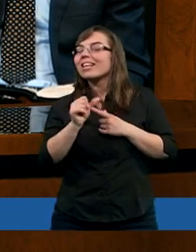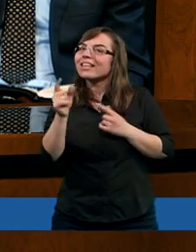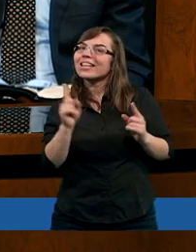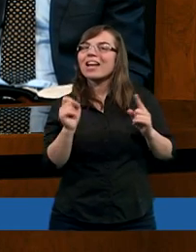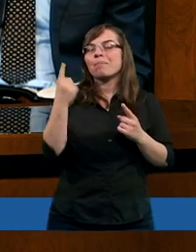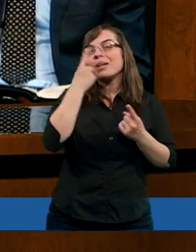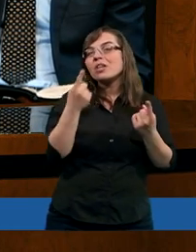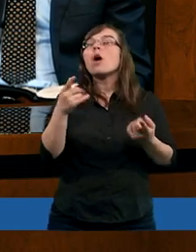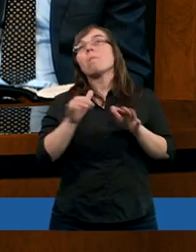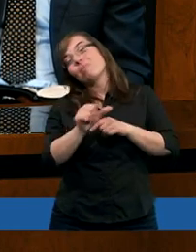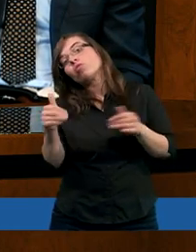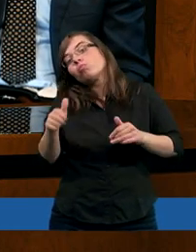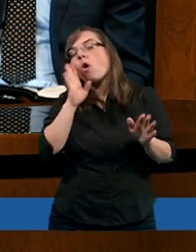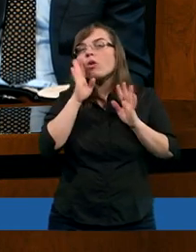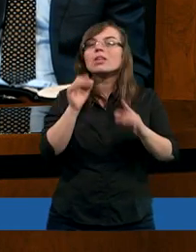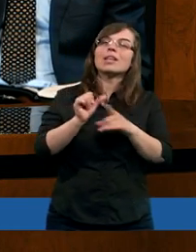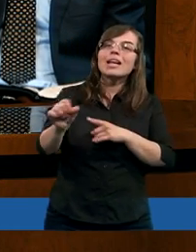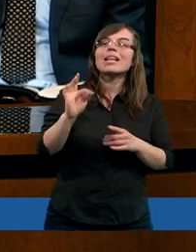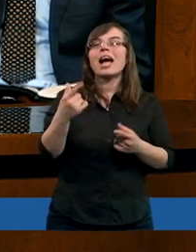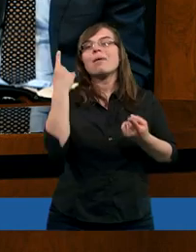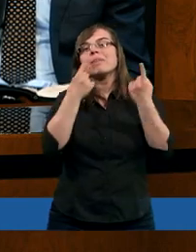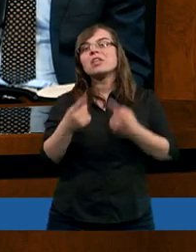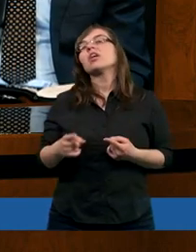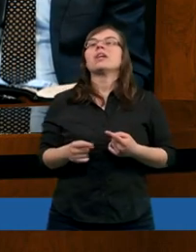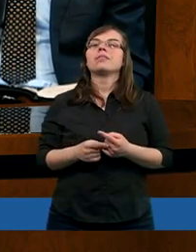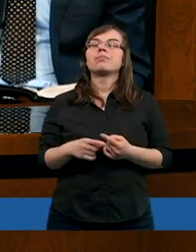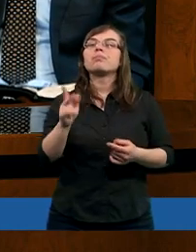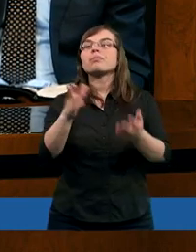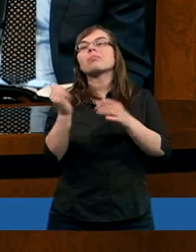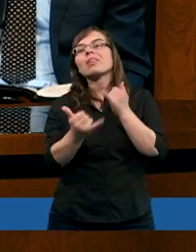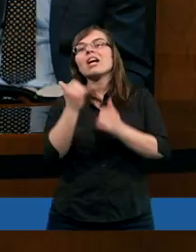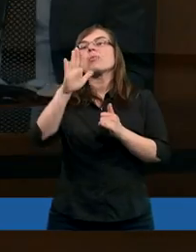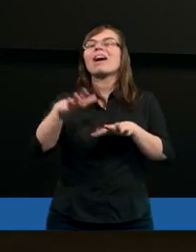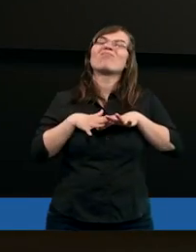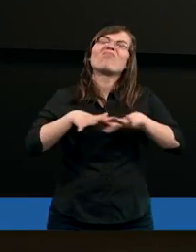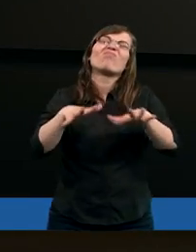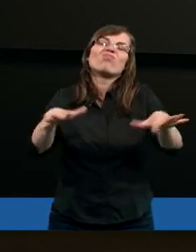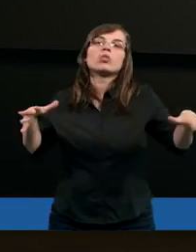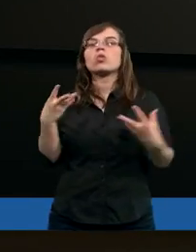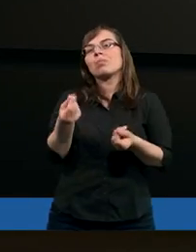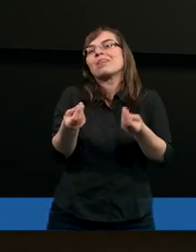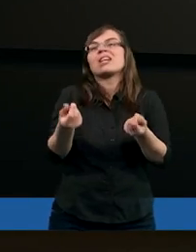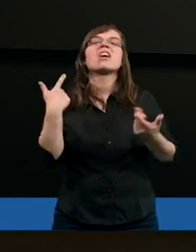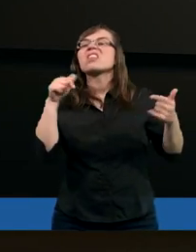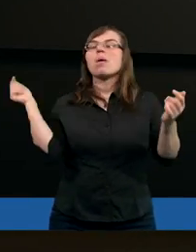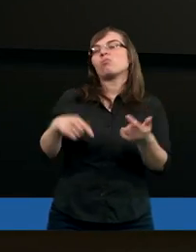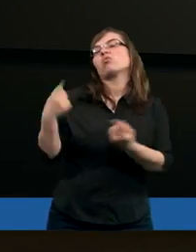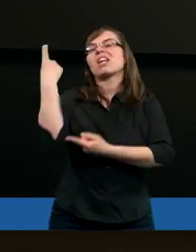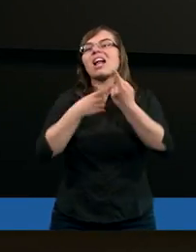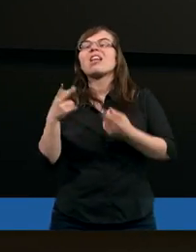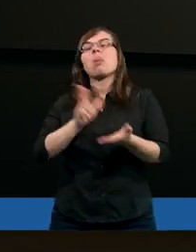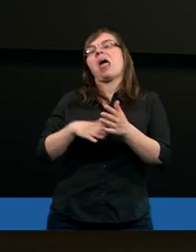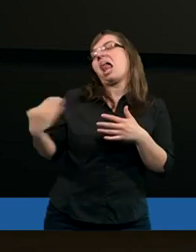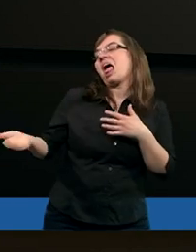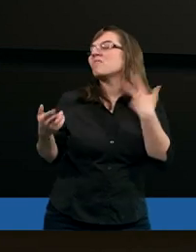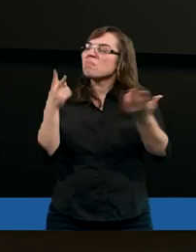No, być może rozrzutni ludzie, jeżeli mają dużo pieniędzy, to nie muszą się zastanawiać na